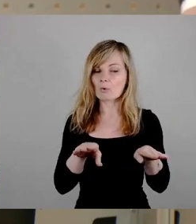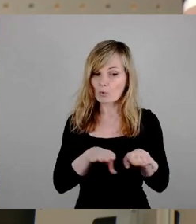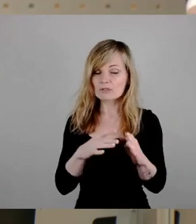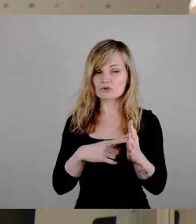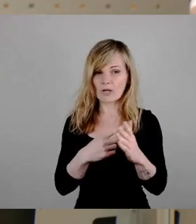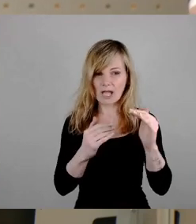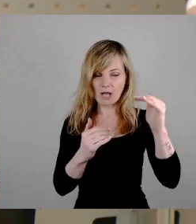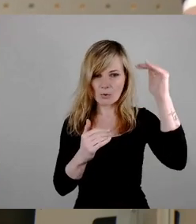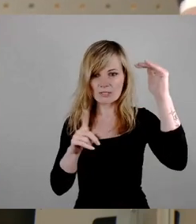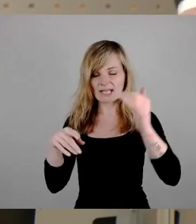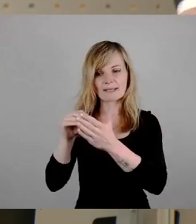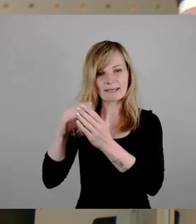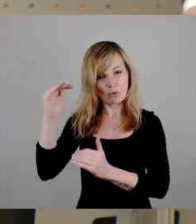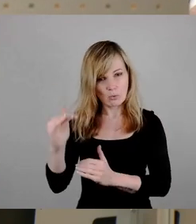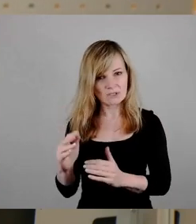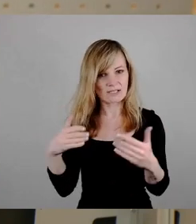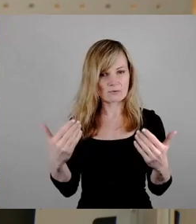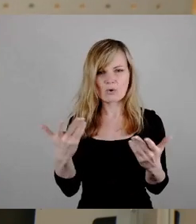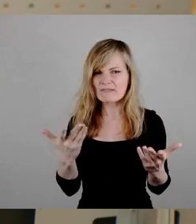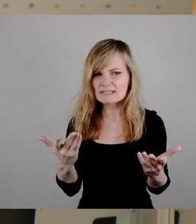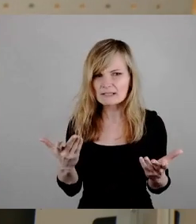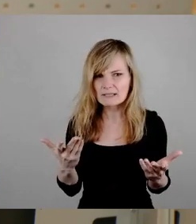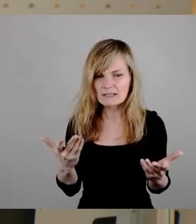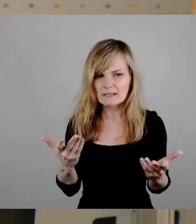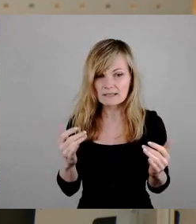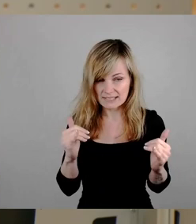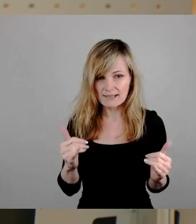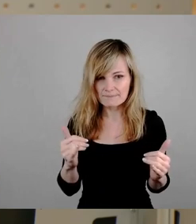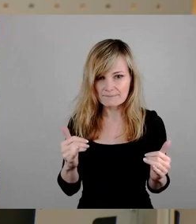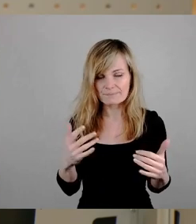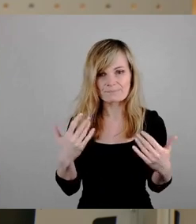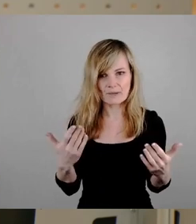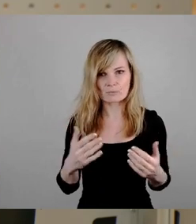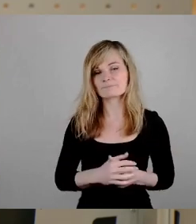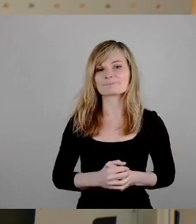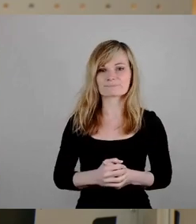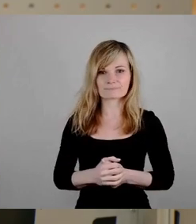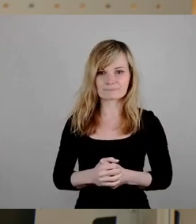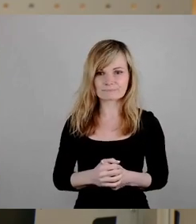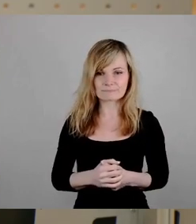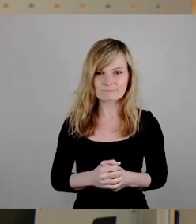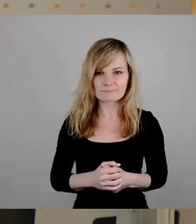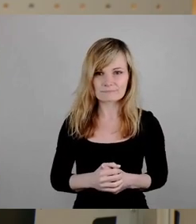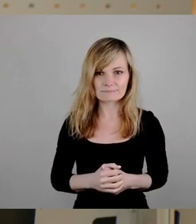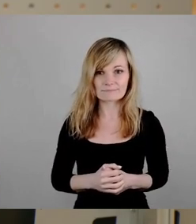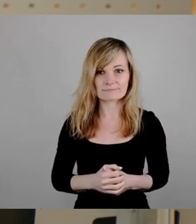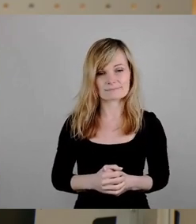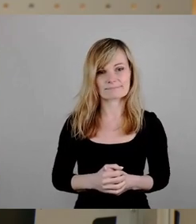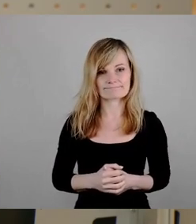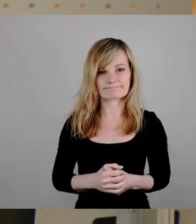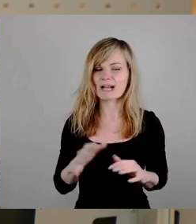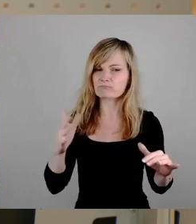dann gehen die Mieten runter, oder was? Ja, also, es gibt